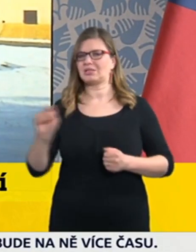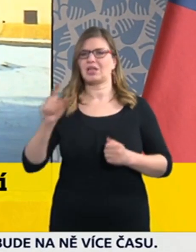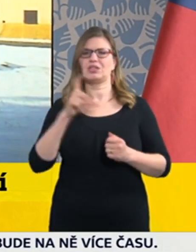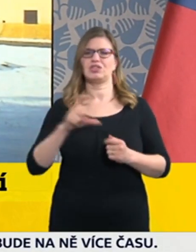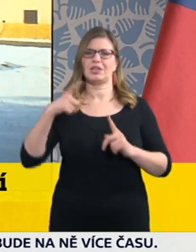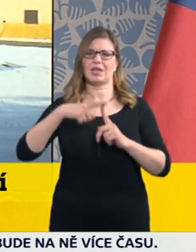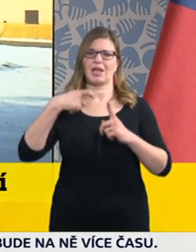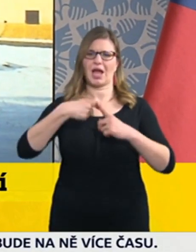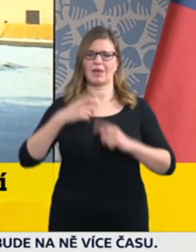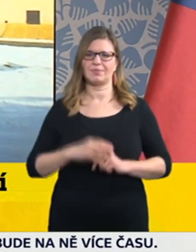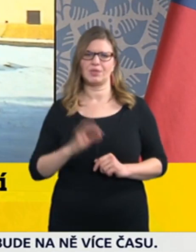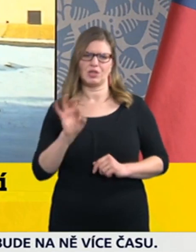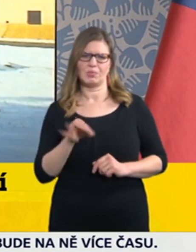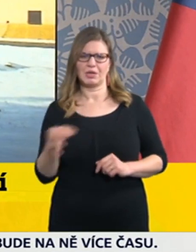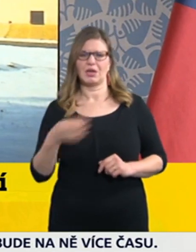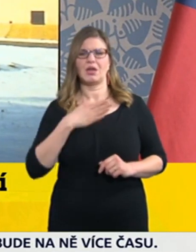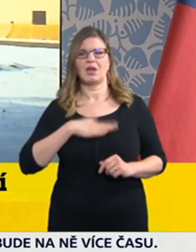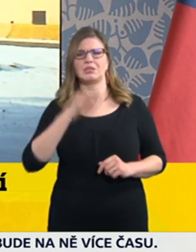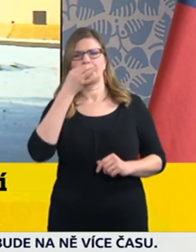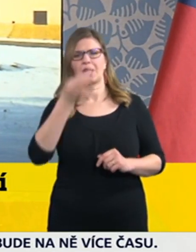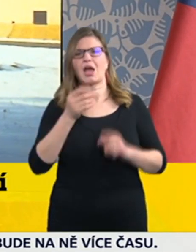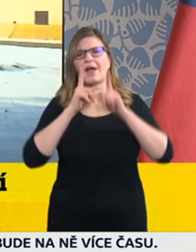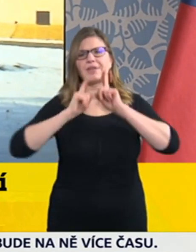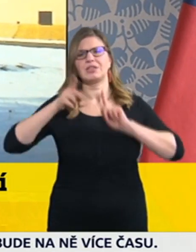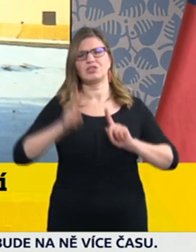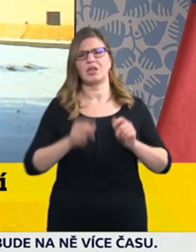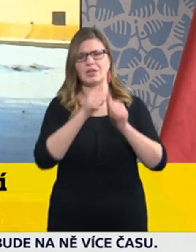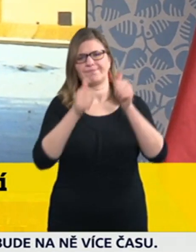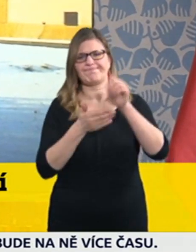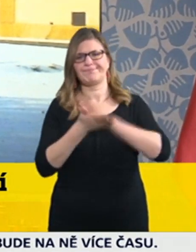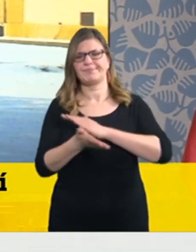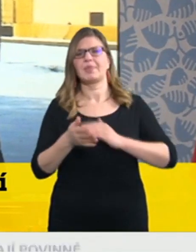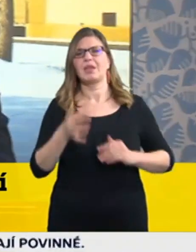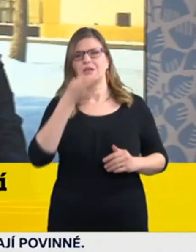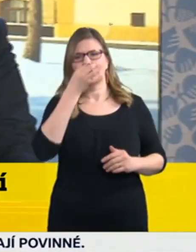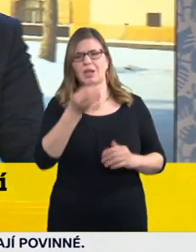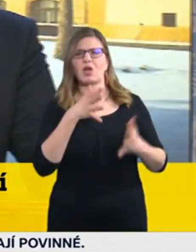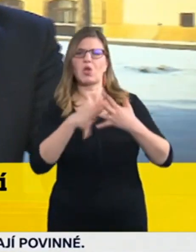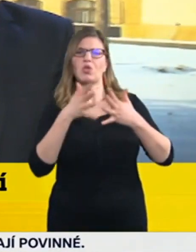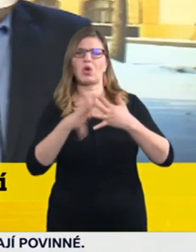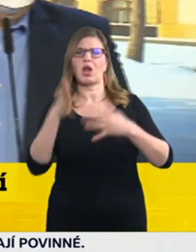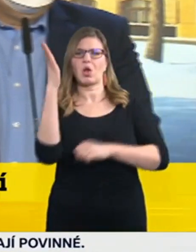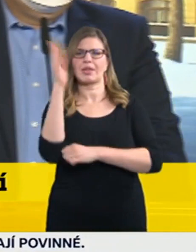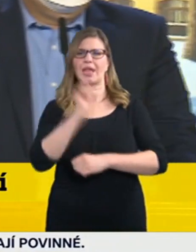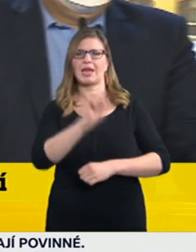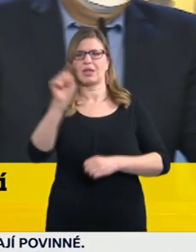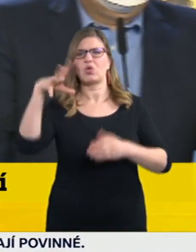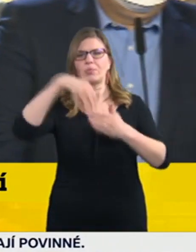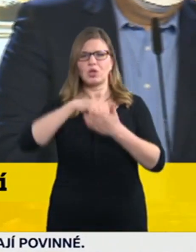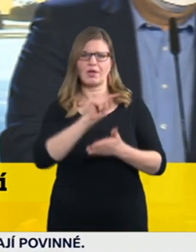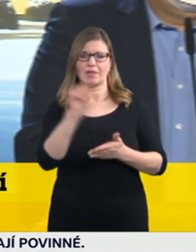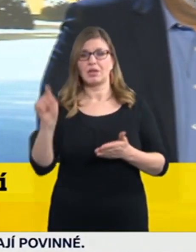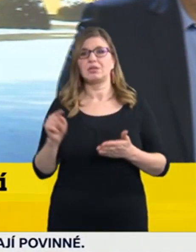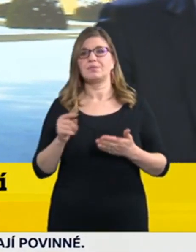bych se chtěl zeptat pana vicepremiéra Havlíčka, jak je to s těmi kontrolami ubytovacích služeb, pokud je člověk ve vlastním